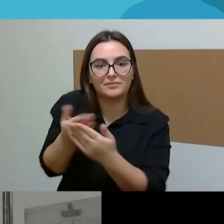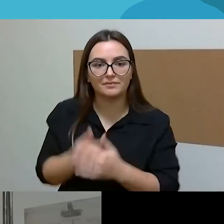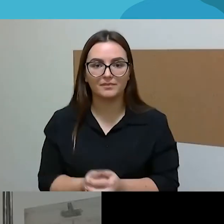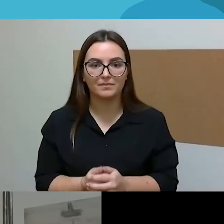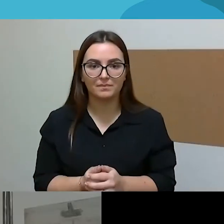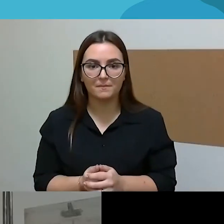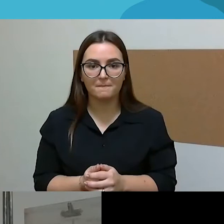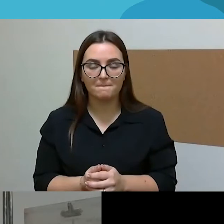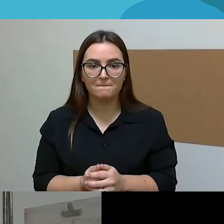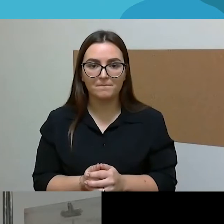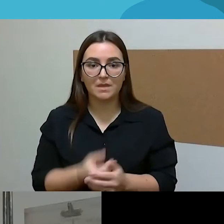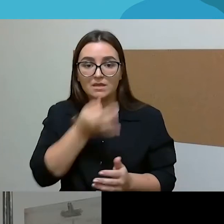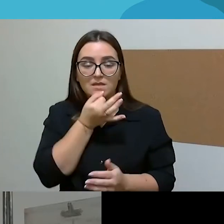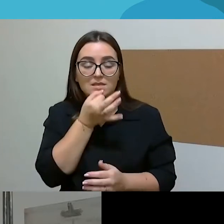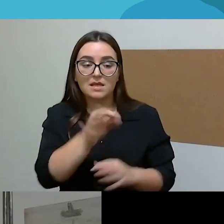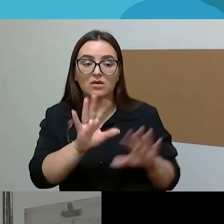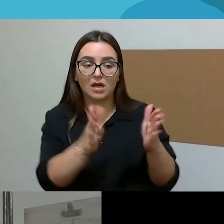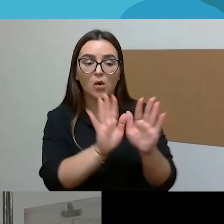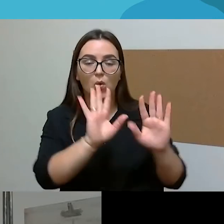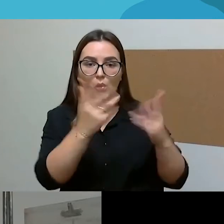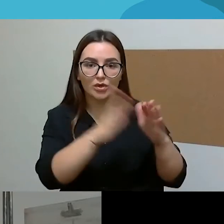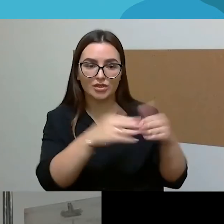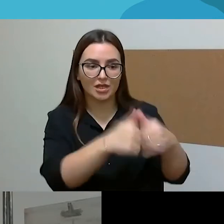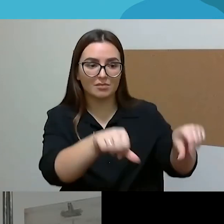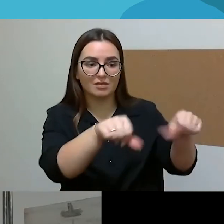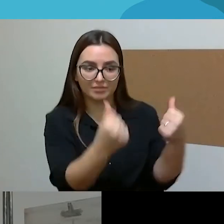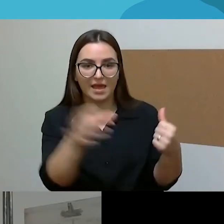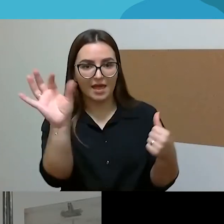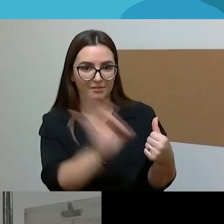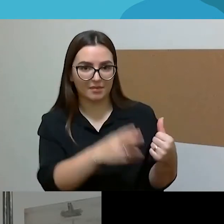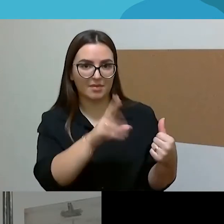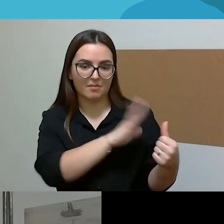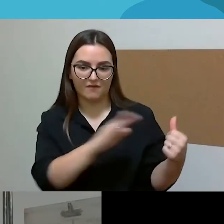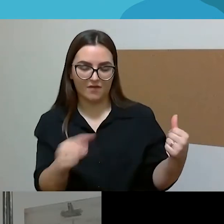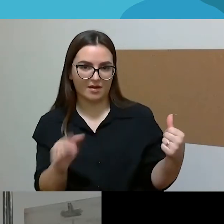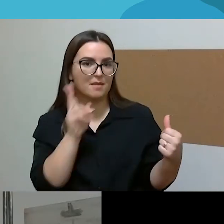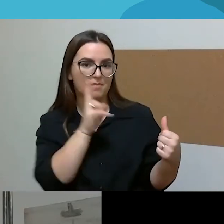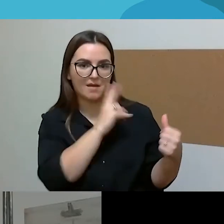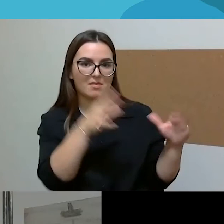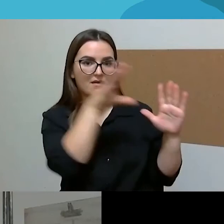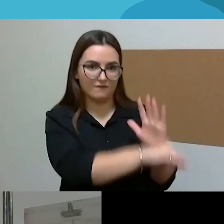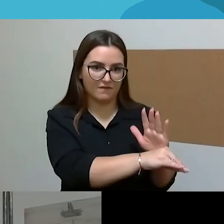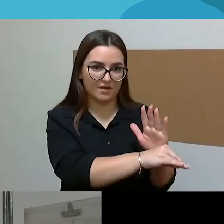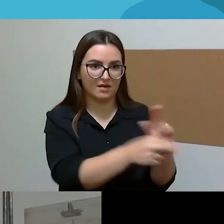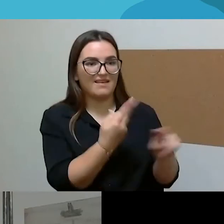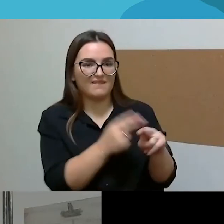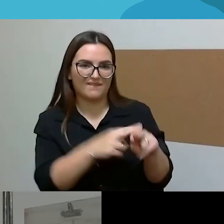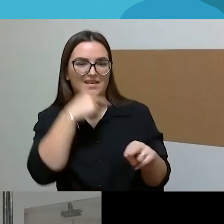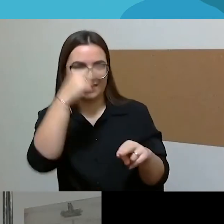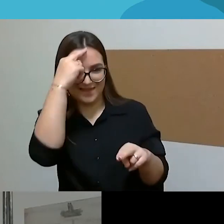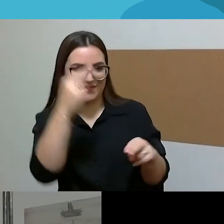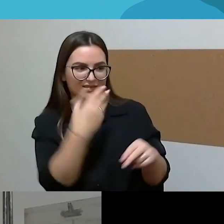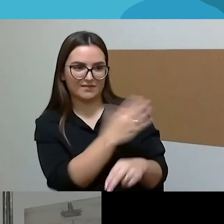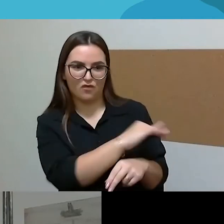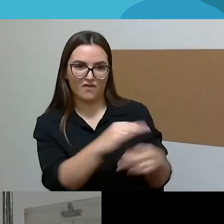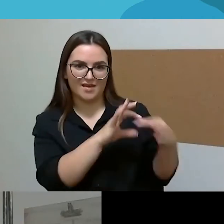tėčiai atpaliekama moms vaikus prižiūrėti ir praranda tą ryšį. Ir matyti priežastis,